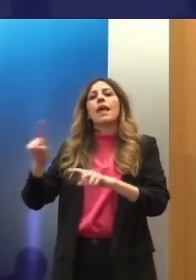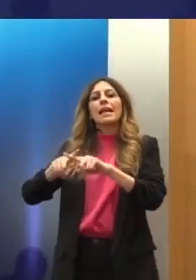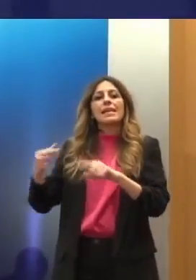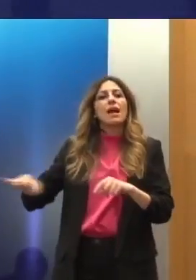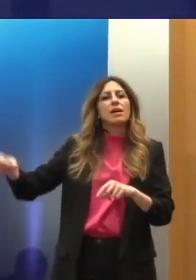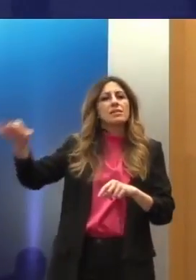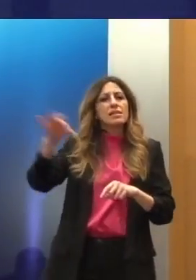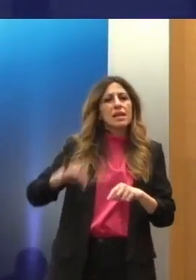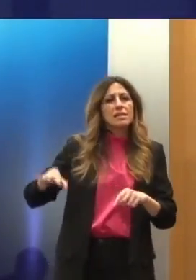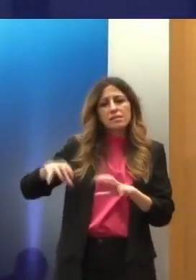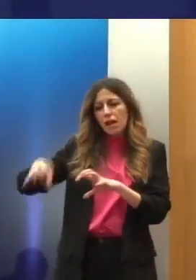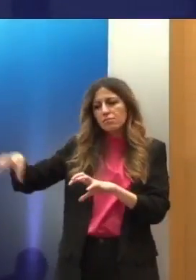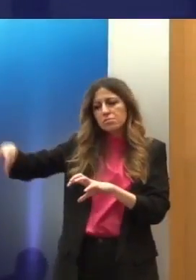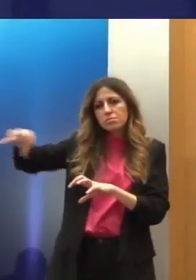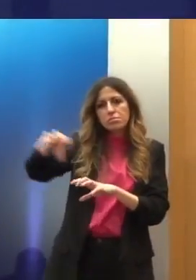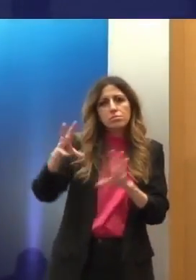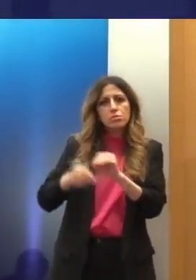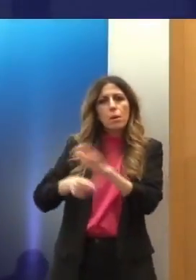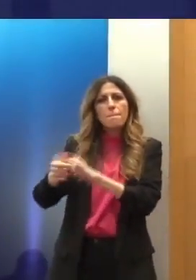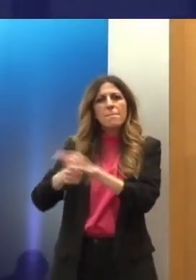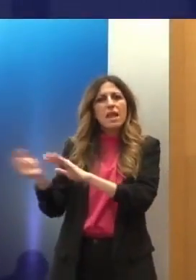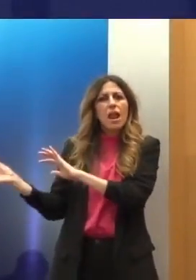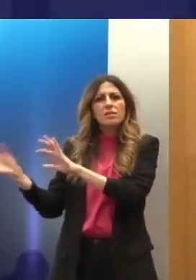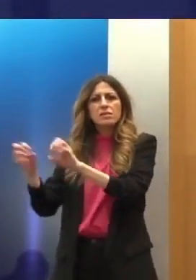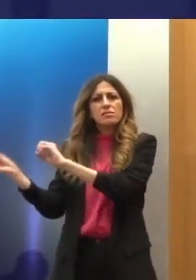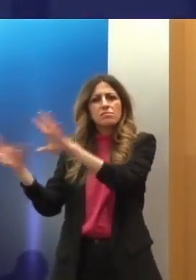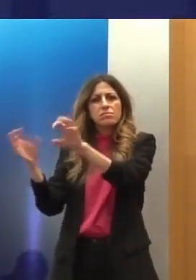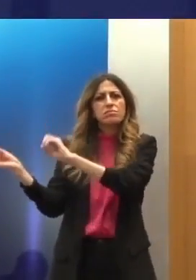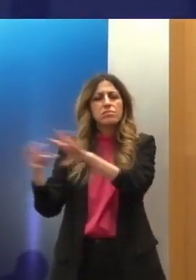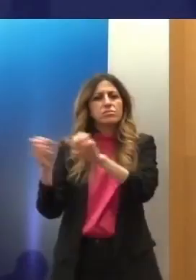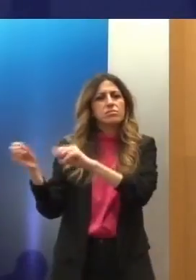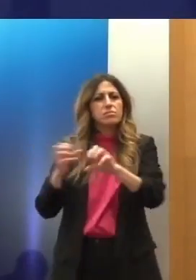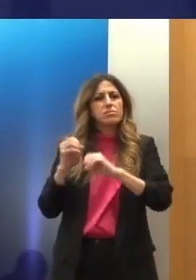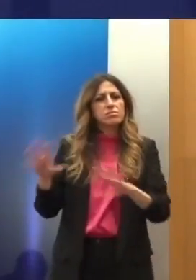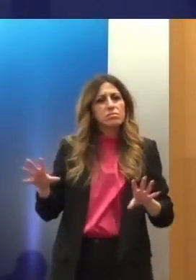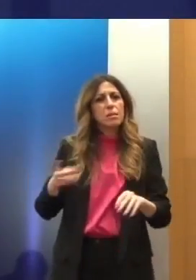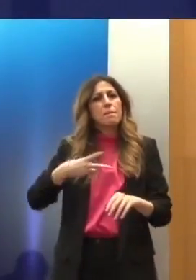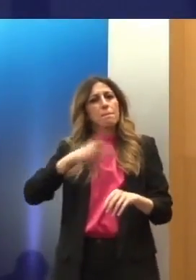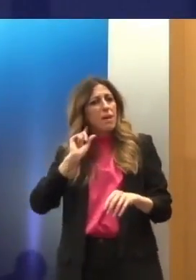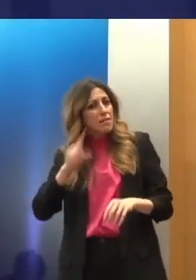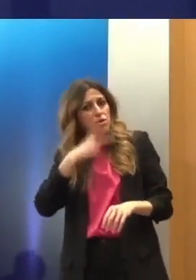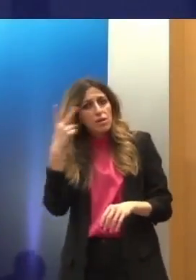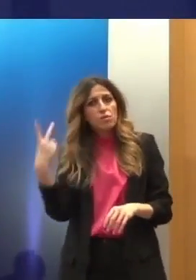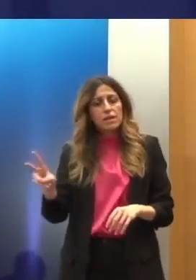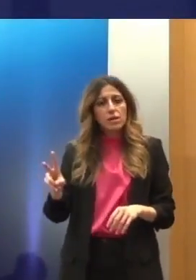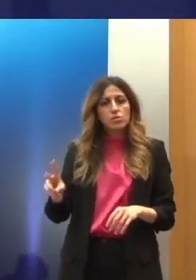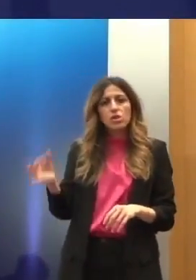και ο μακρόχρονος πλέον, ο μακρύς πλέον περιορισμός της ελευθερίας των ανθρώπων στα νησιά